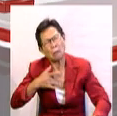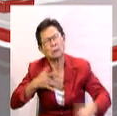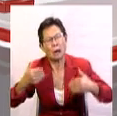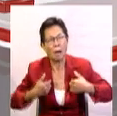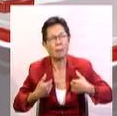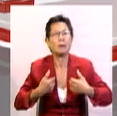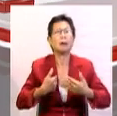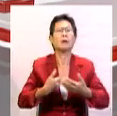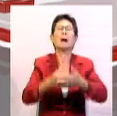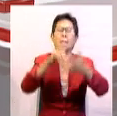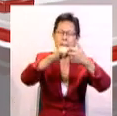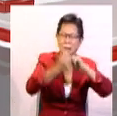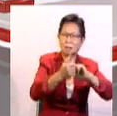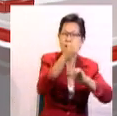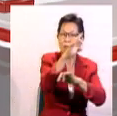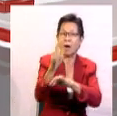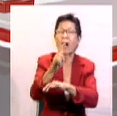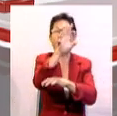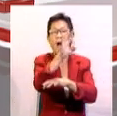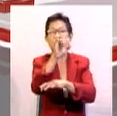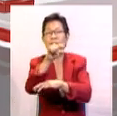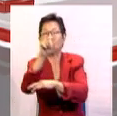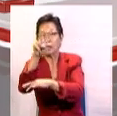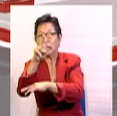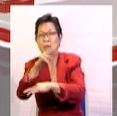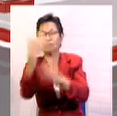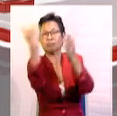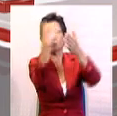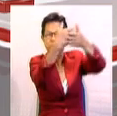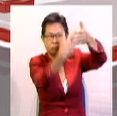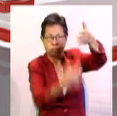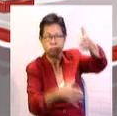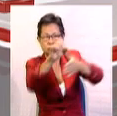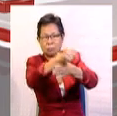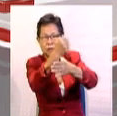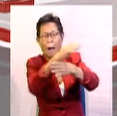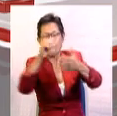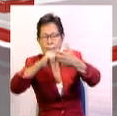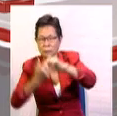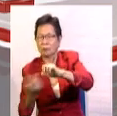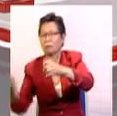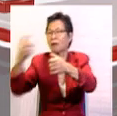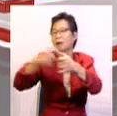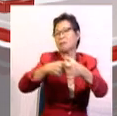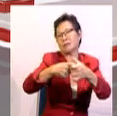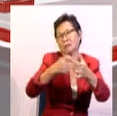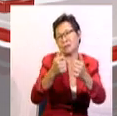intipati masalah Felda selepas FGV disenaraikan dan permasalahan yang berkaitan.